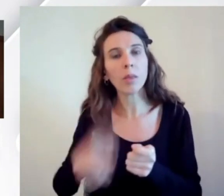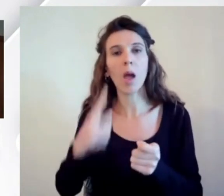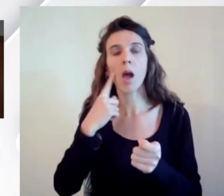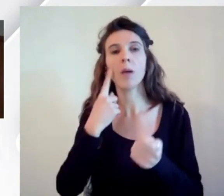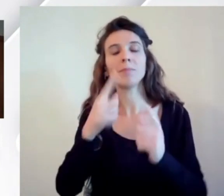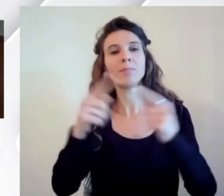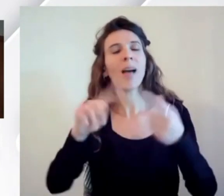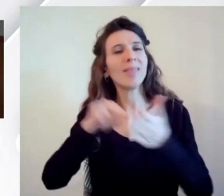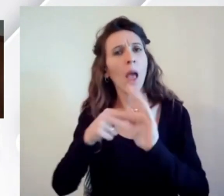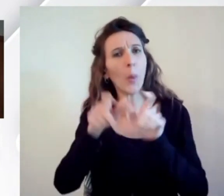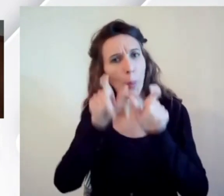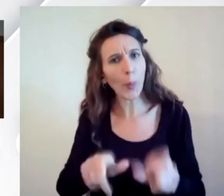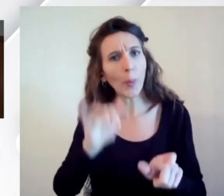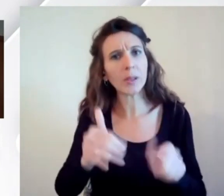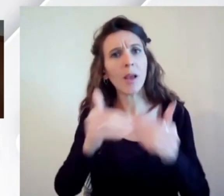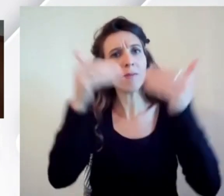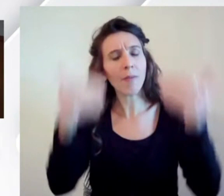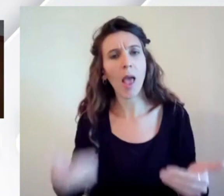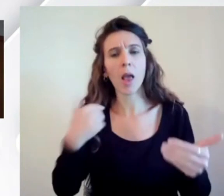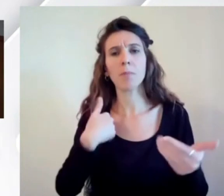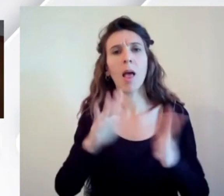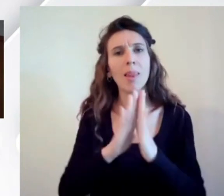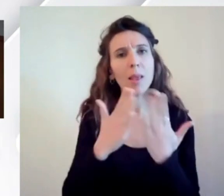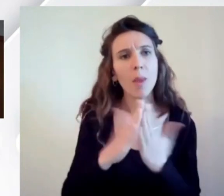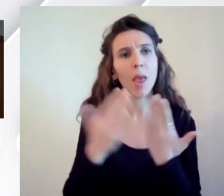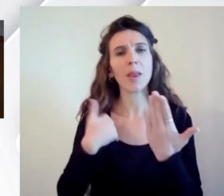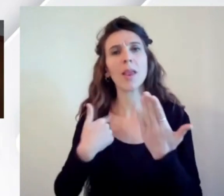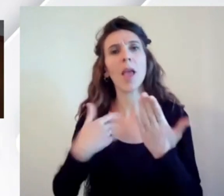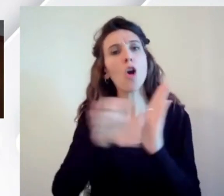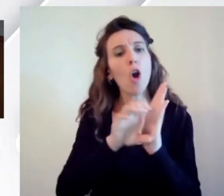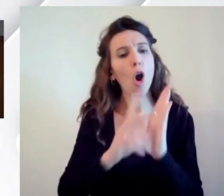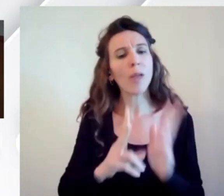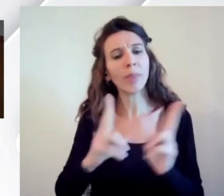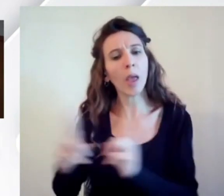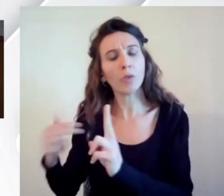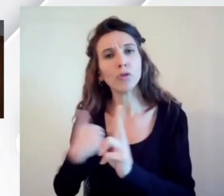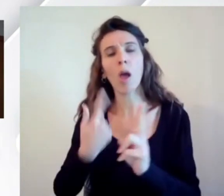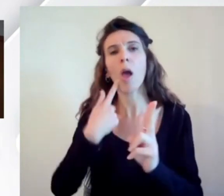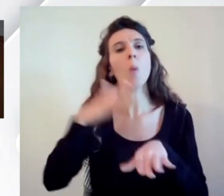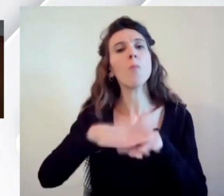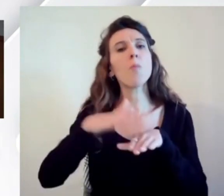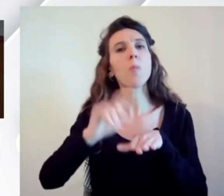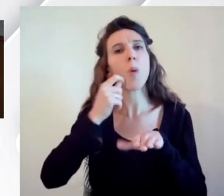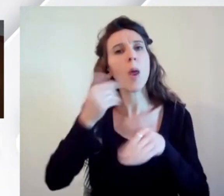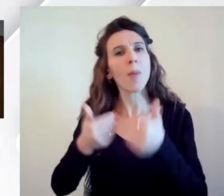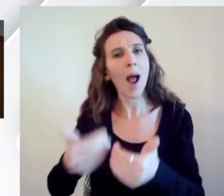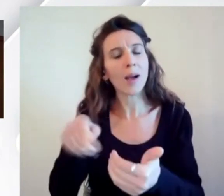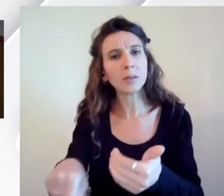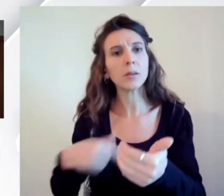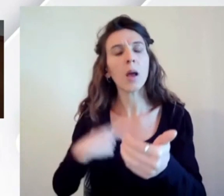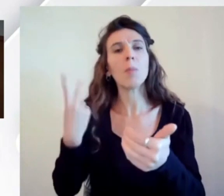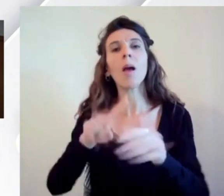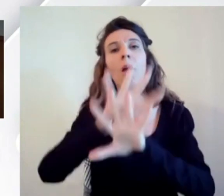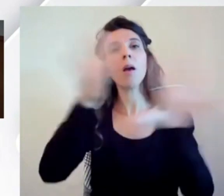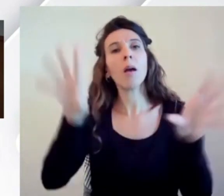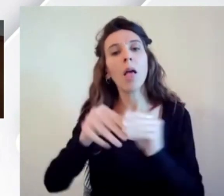le librerie, le porzioni di codice, le buone rassi, tutto quello che costituisce un bagaglio che devono